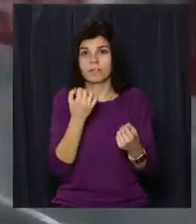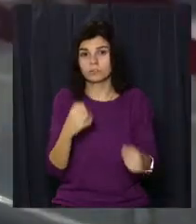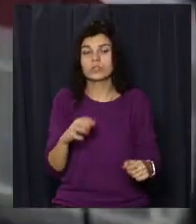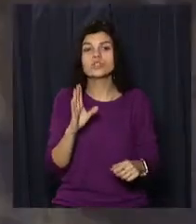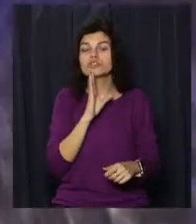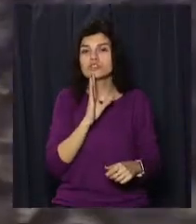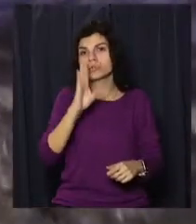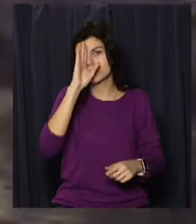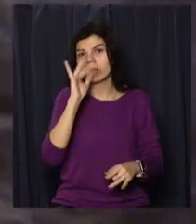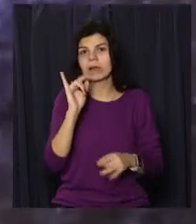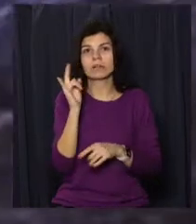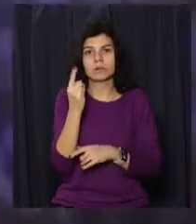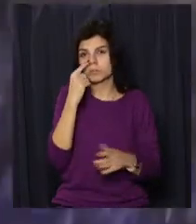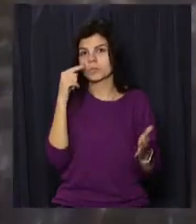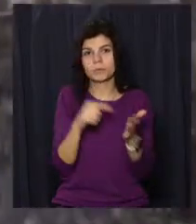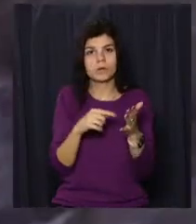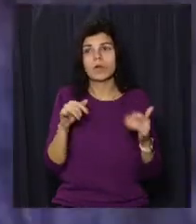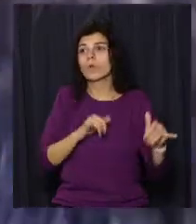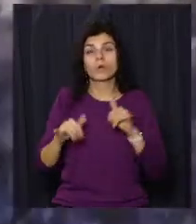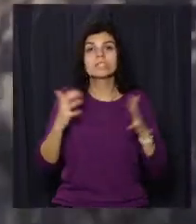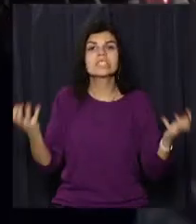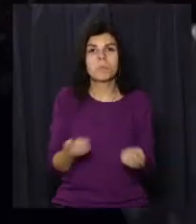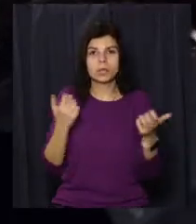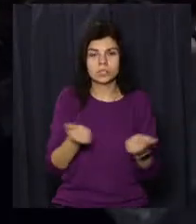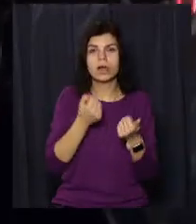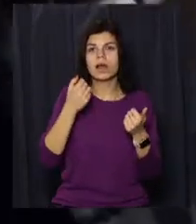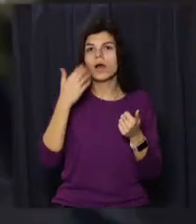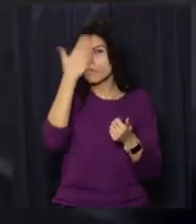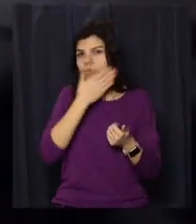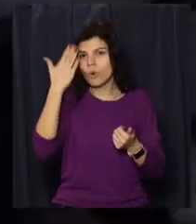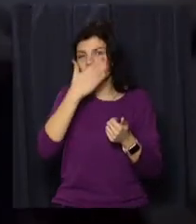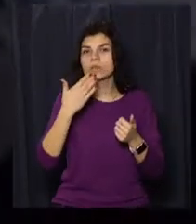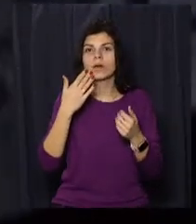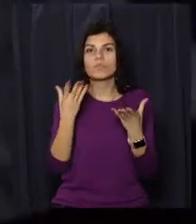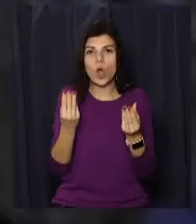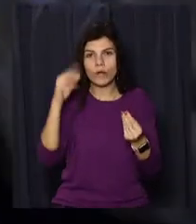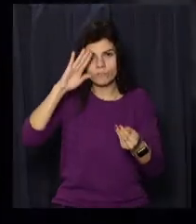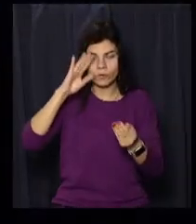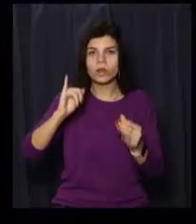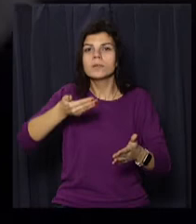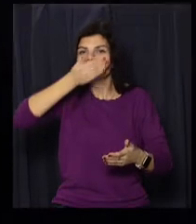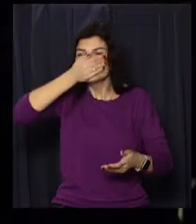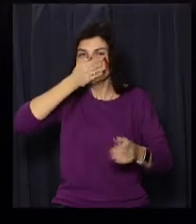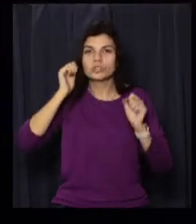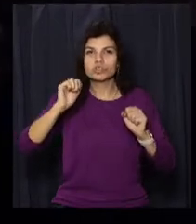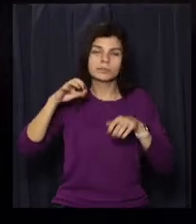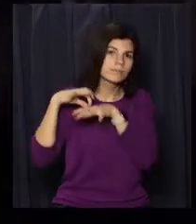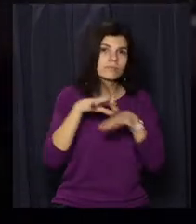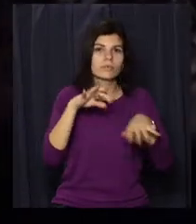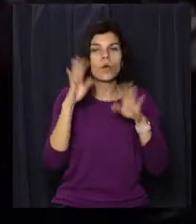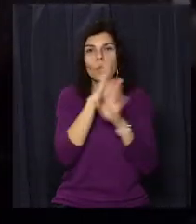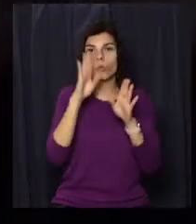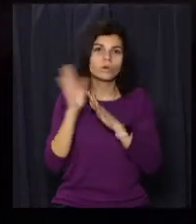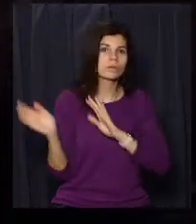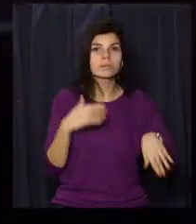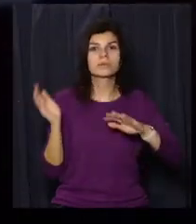жінка, чоловік та дитина. Рятувальники змочили рушники водою та закрили ніс дівчинці. Після вивели чоловіка з дитиною на свіже